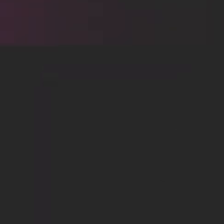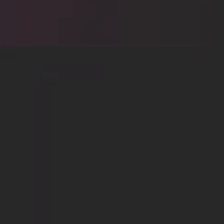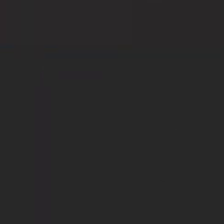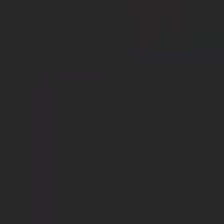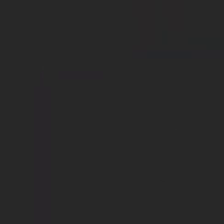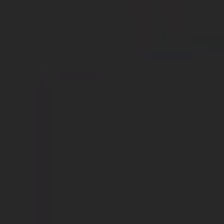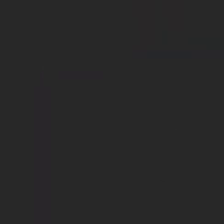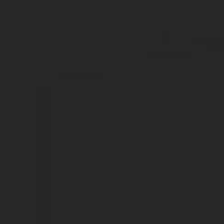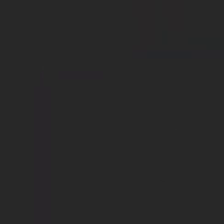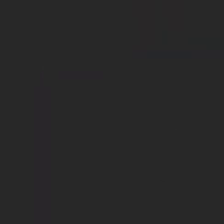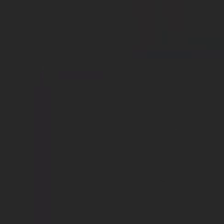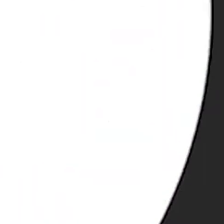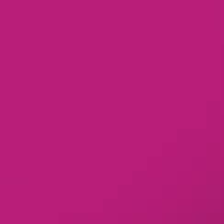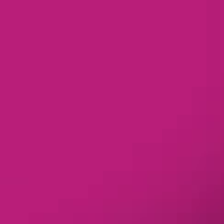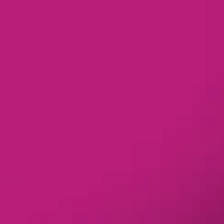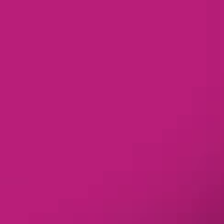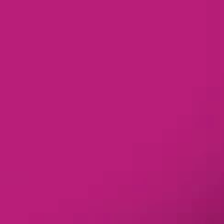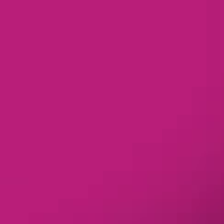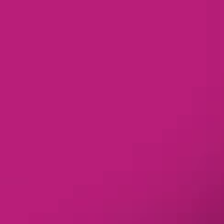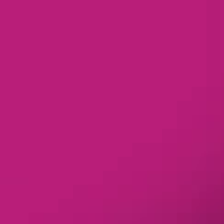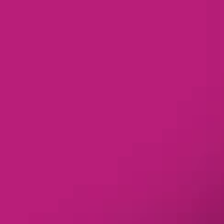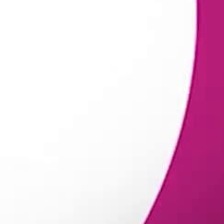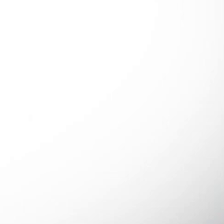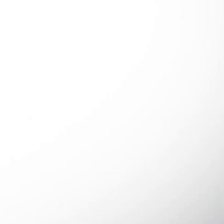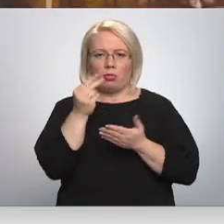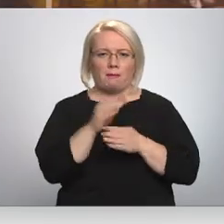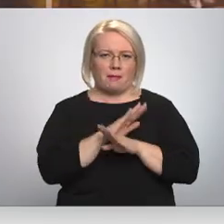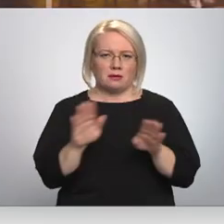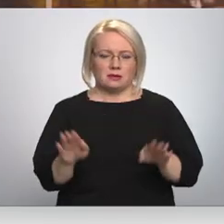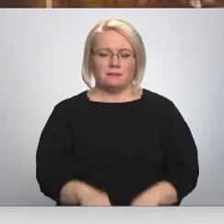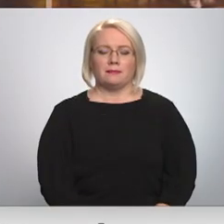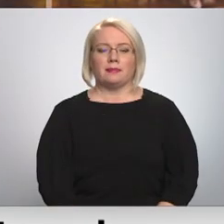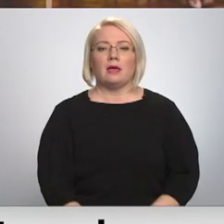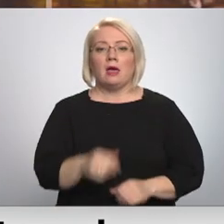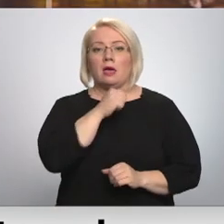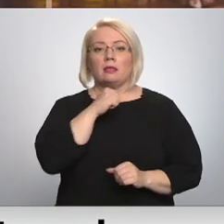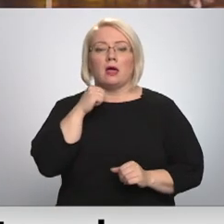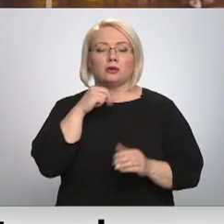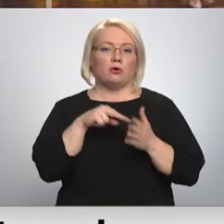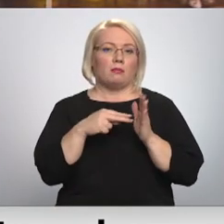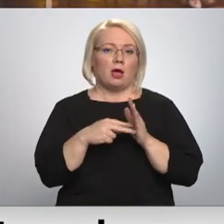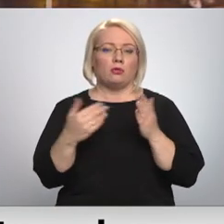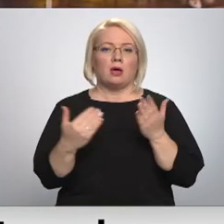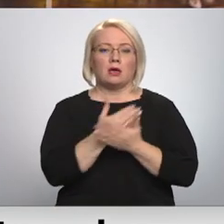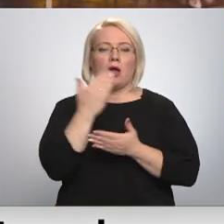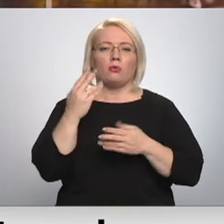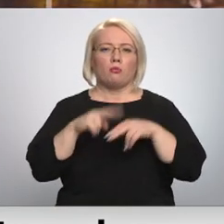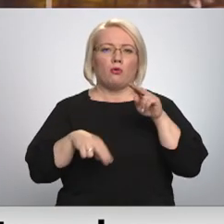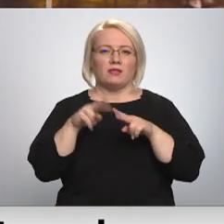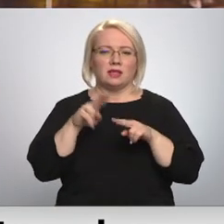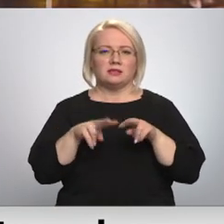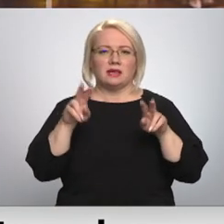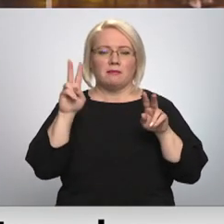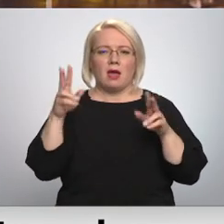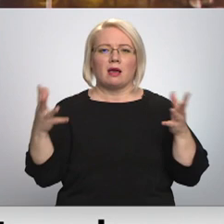Re! Viss ēters ir te! Talsos plānoja jaunā depo būvniecību glābējiem un